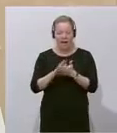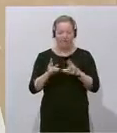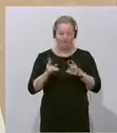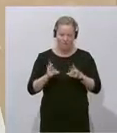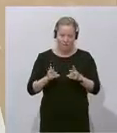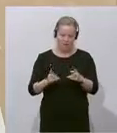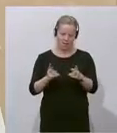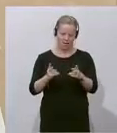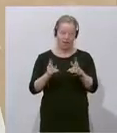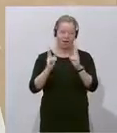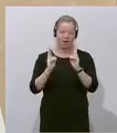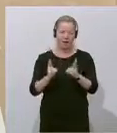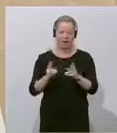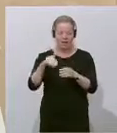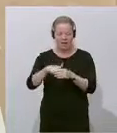Tagen aufzugehren.